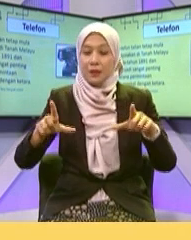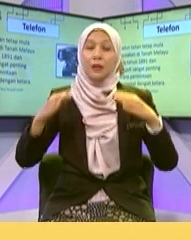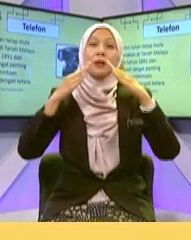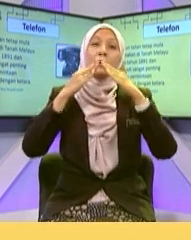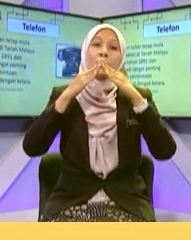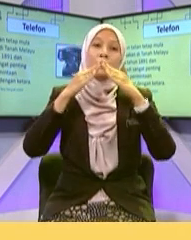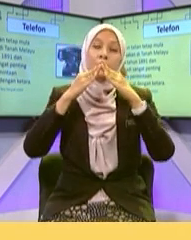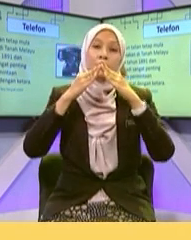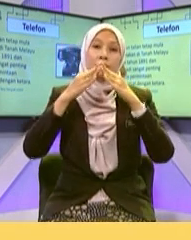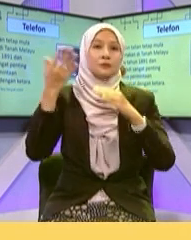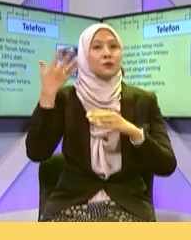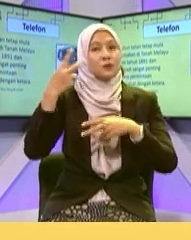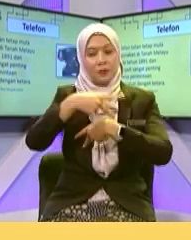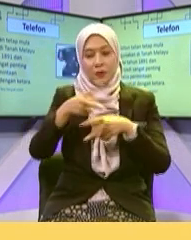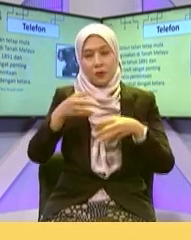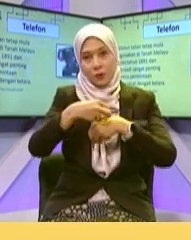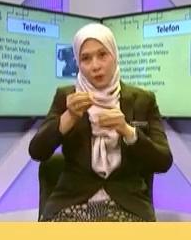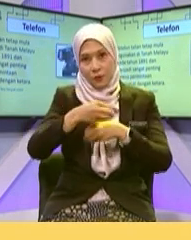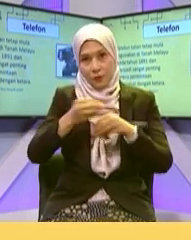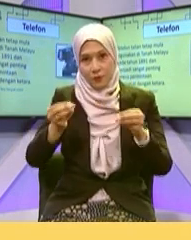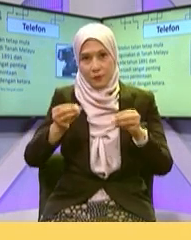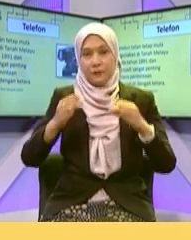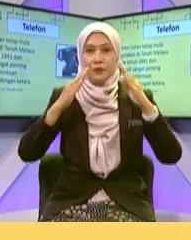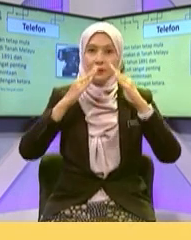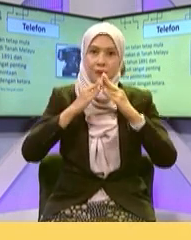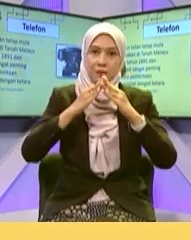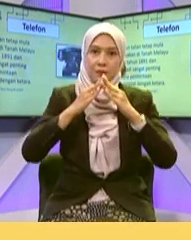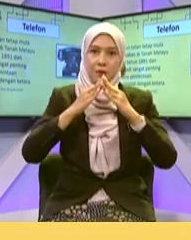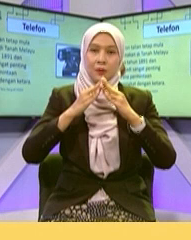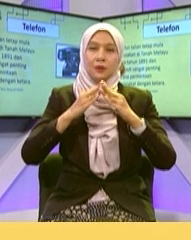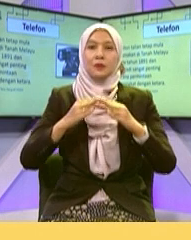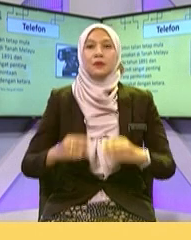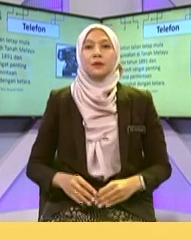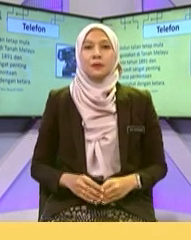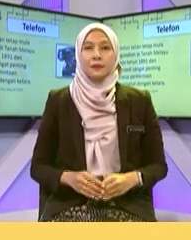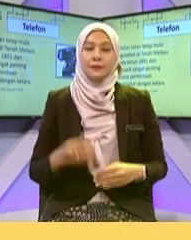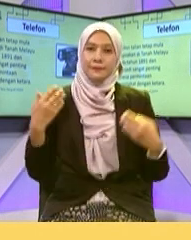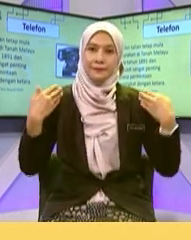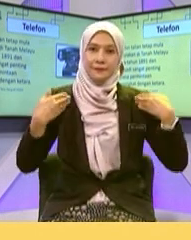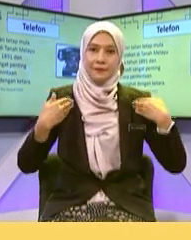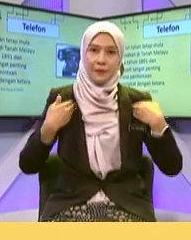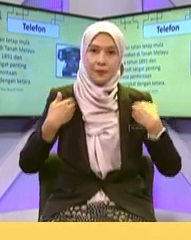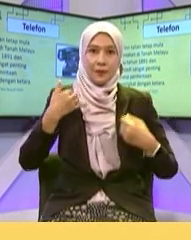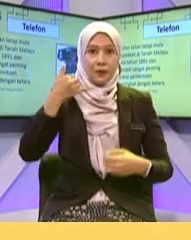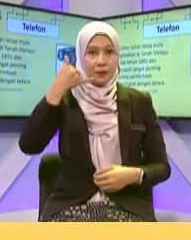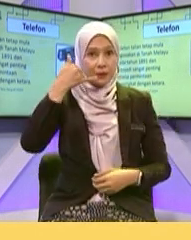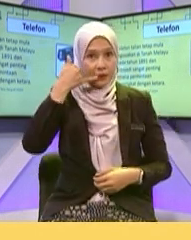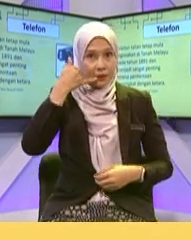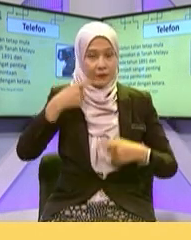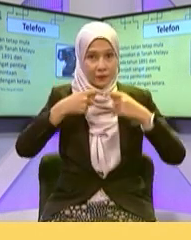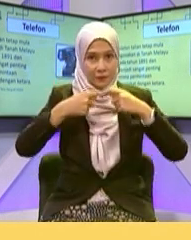rumah Atau pejabat Ataupun Rumah Ketua kampung Penghulu dan sebagainya Ada telefon talian